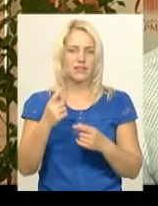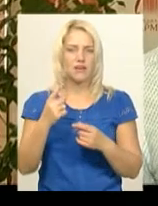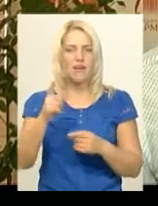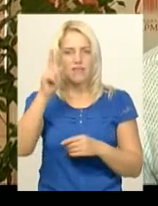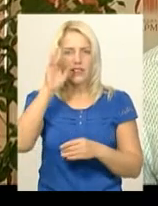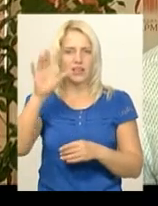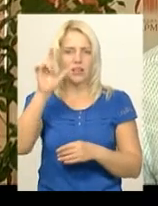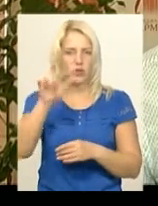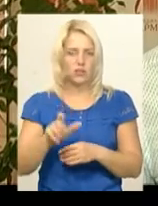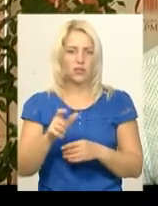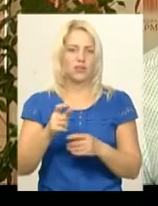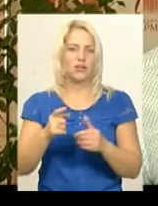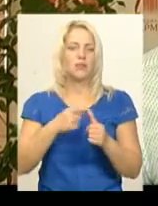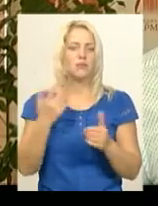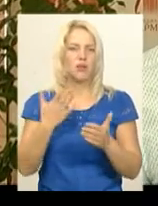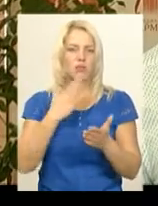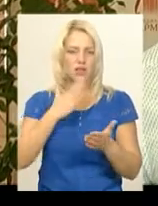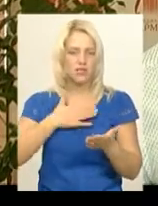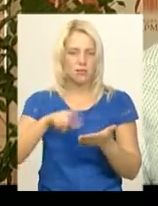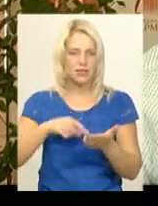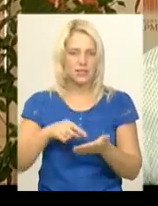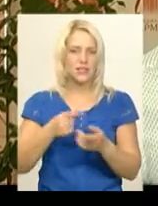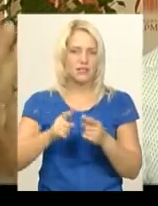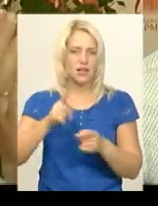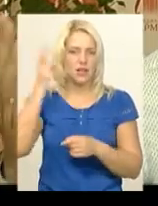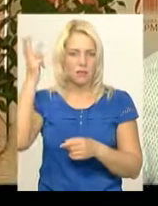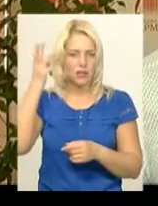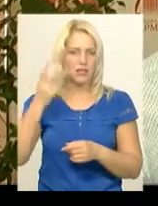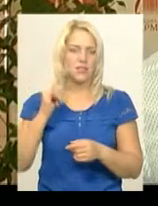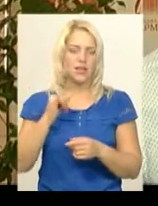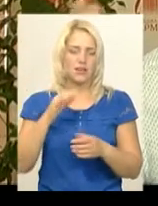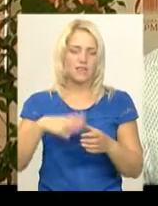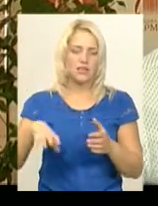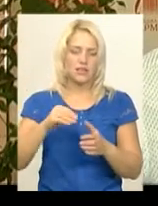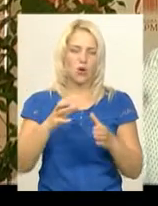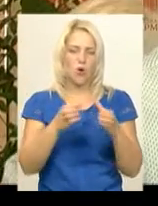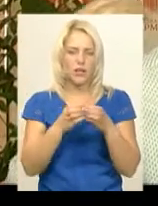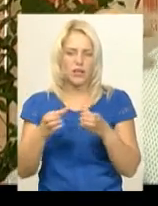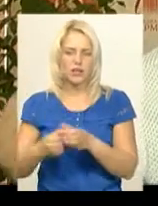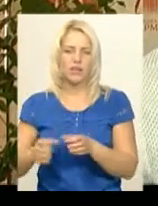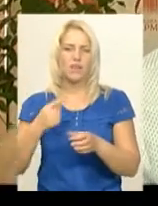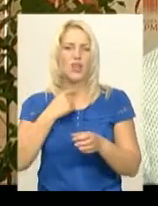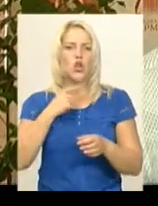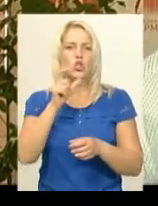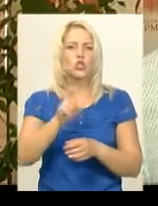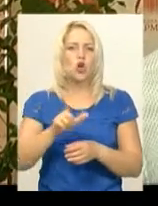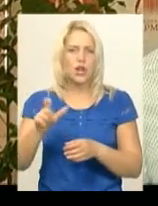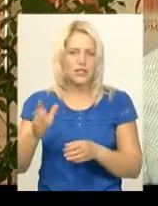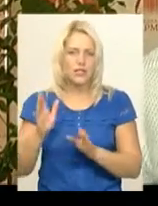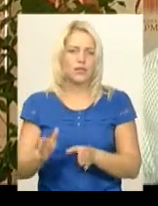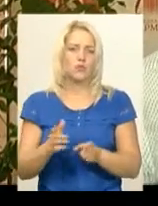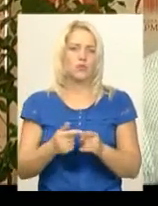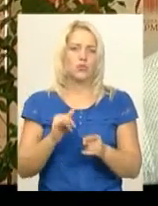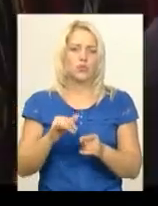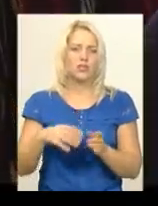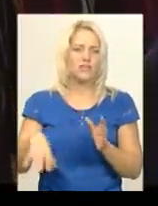І в цій опері будуть задійні всі колективи, солісти, такий весь творчий потужний потенціал